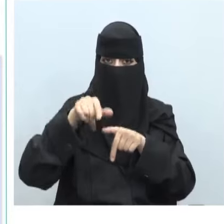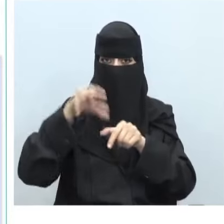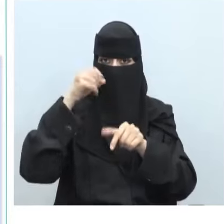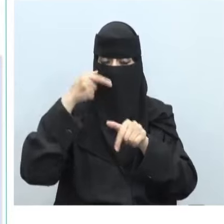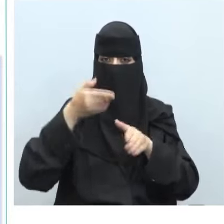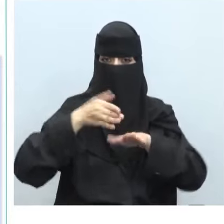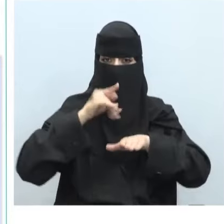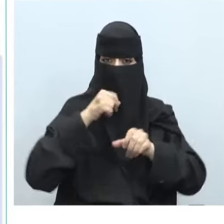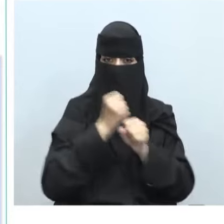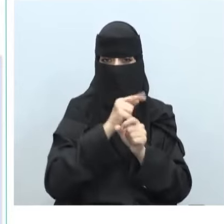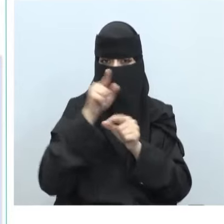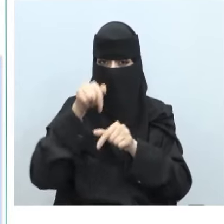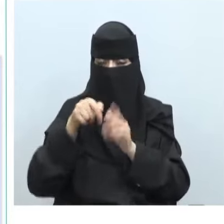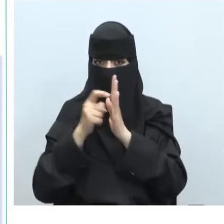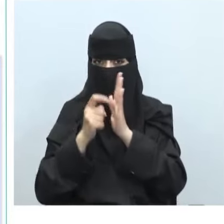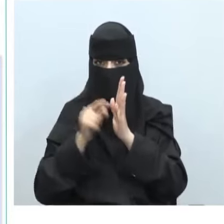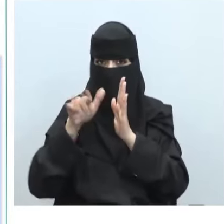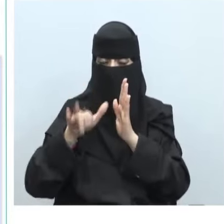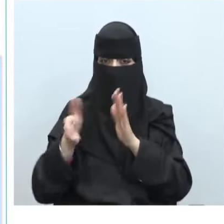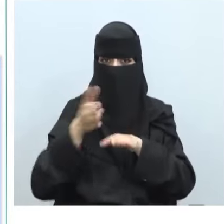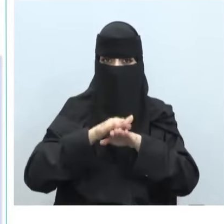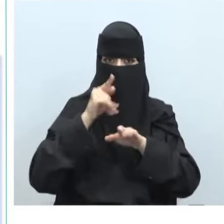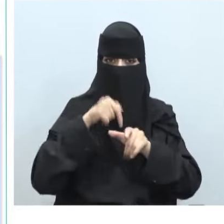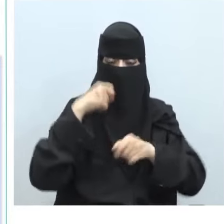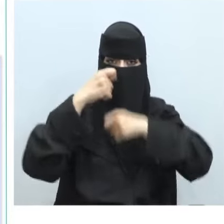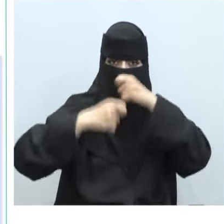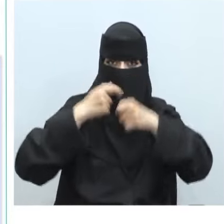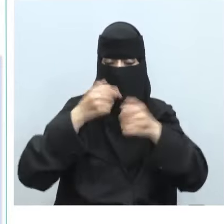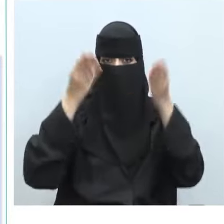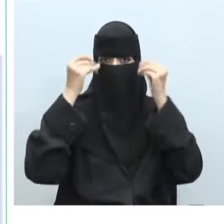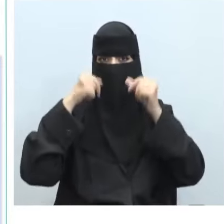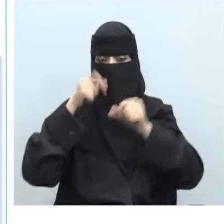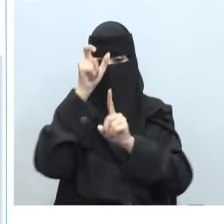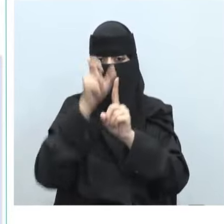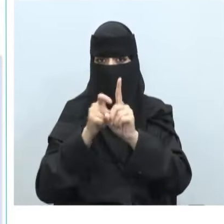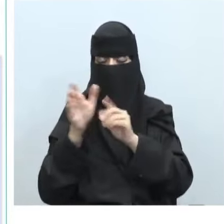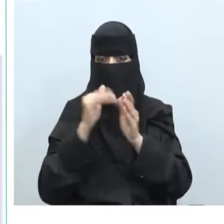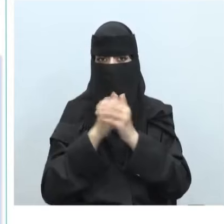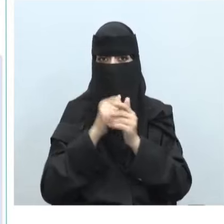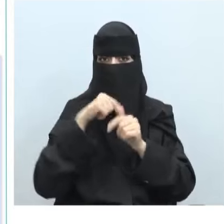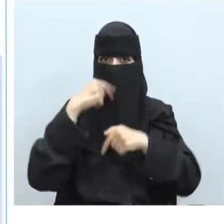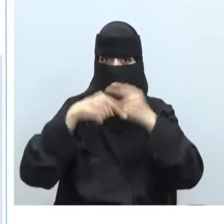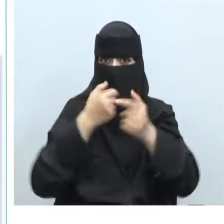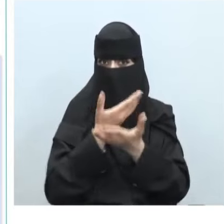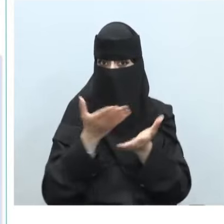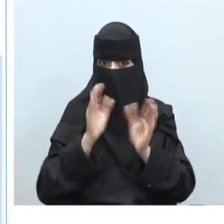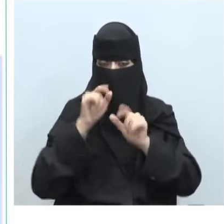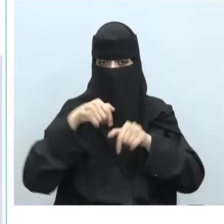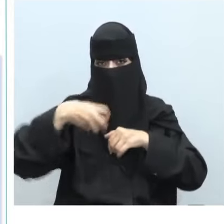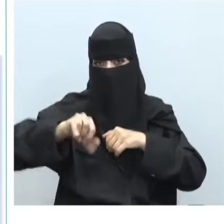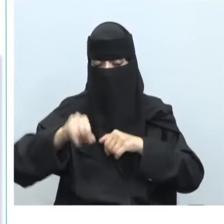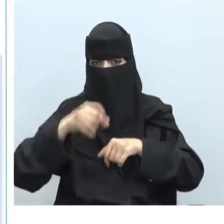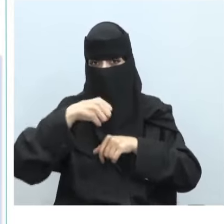وينطبق هذا القانون على معالجة البيانات الشخصية كليا أو جزئيا